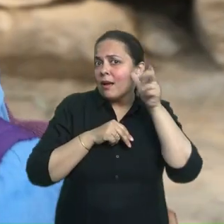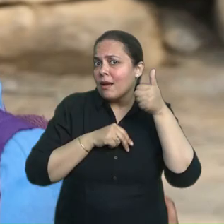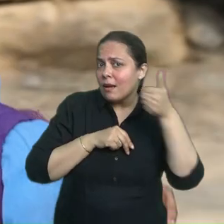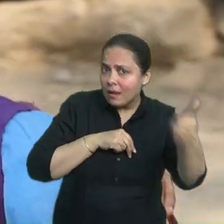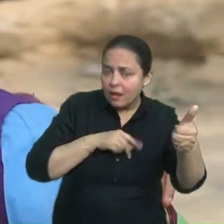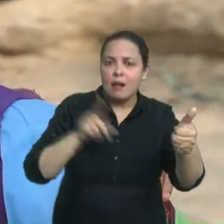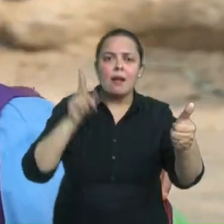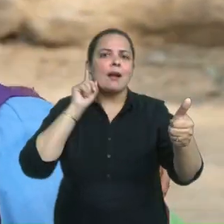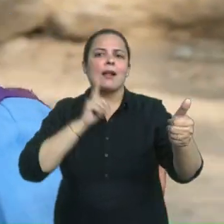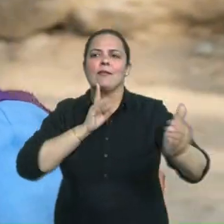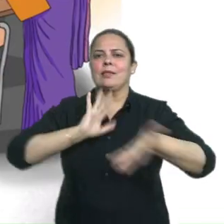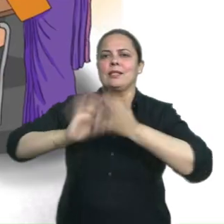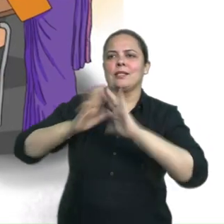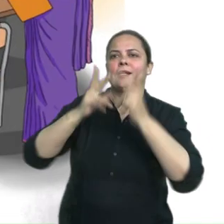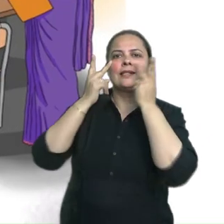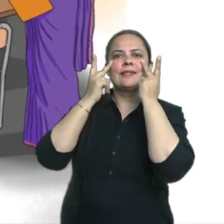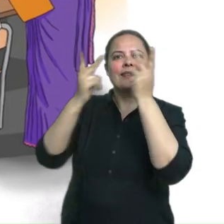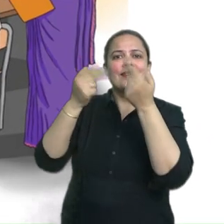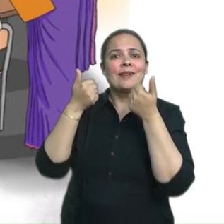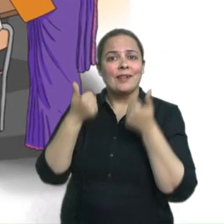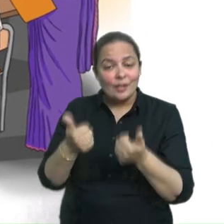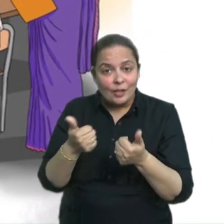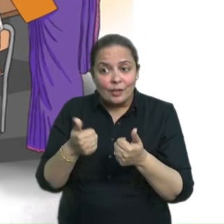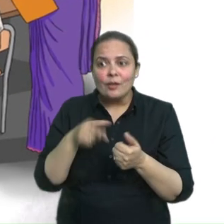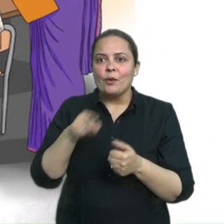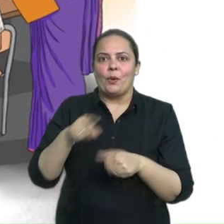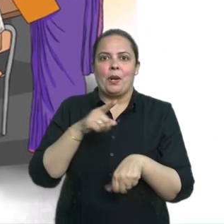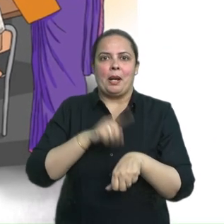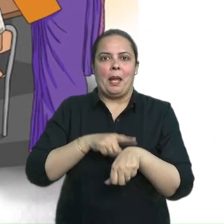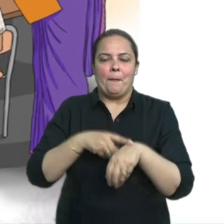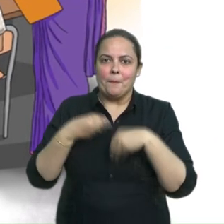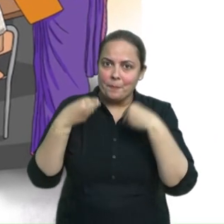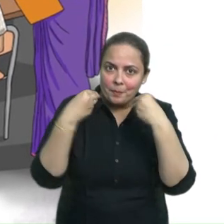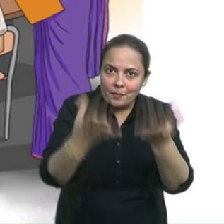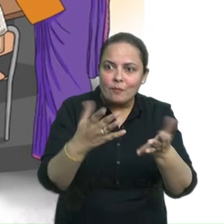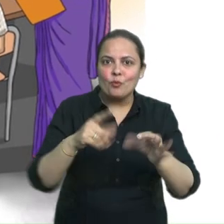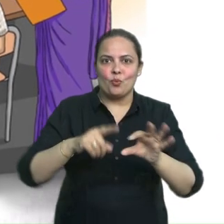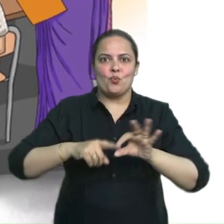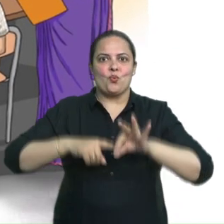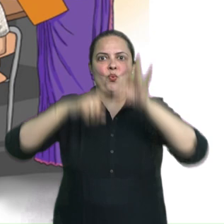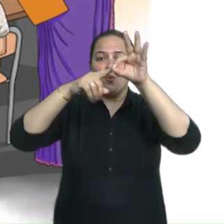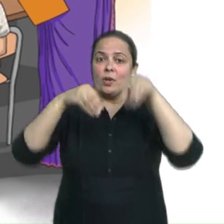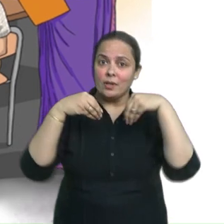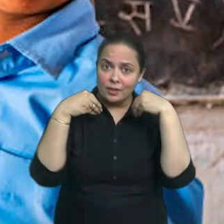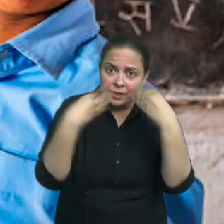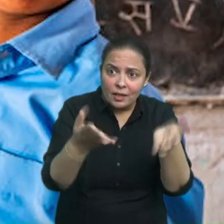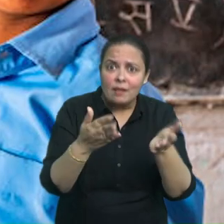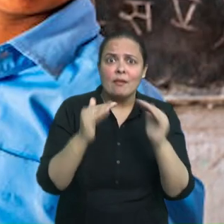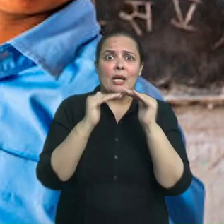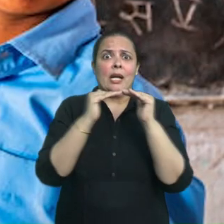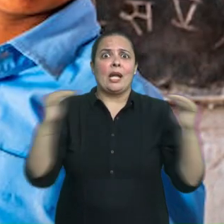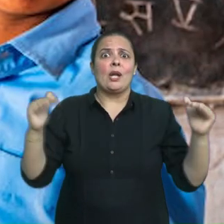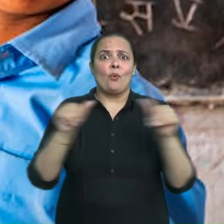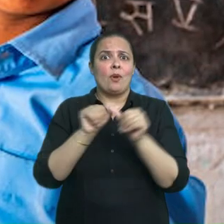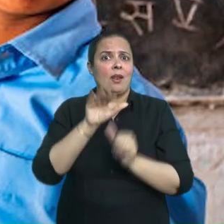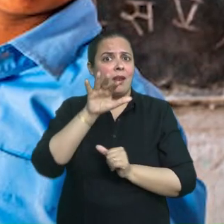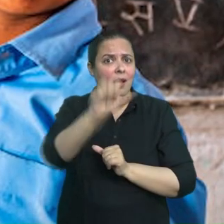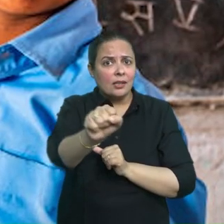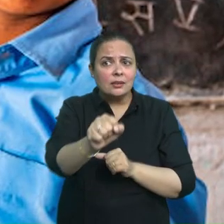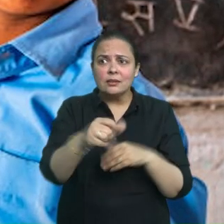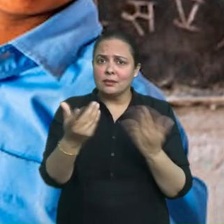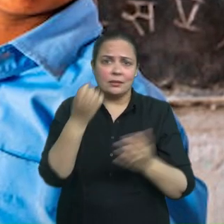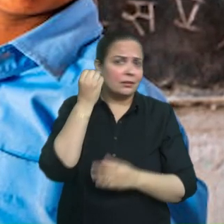अधिती 2020 और राष्ट्रे पाठे चर्या की रूप रेखा 2023 में दिये गए सरोकारों जैसे अपने आप